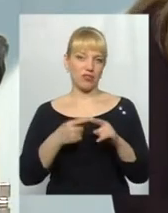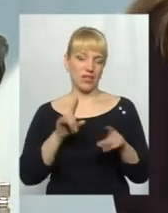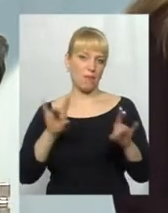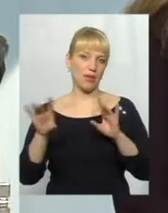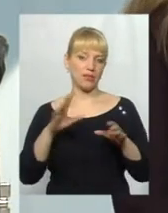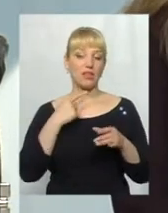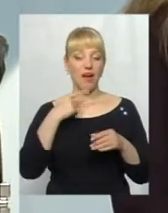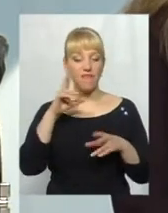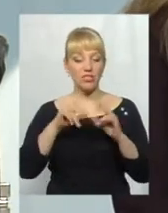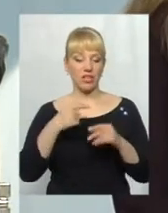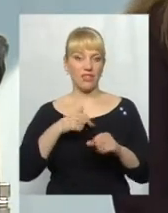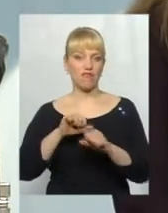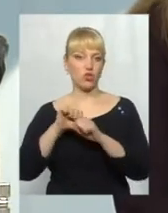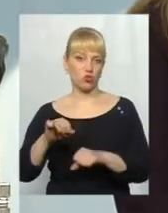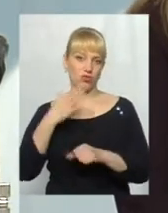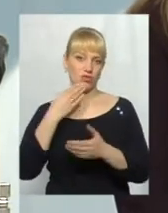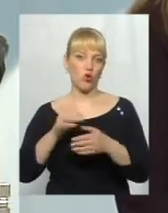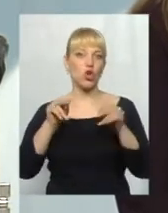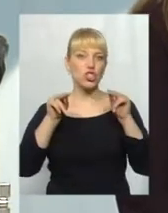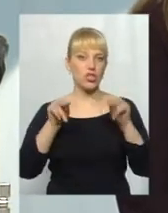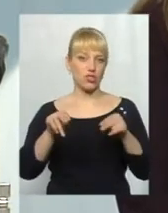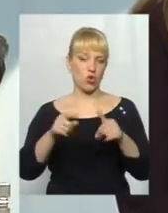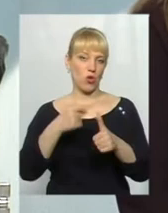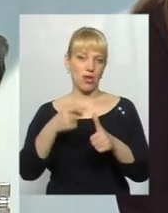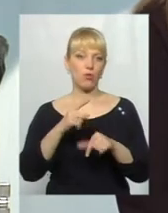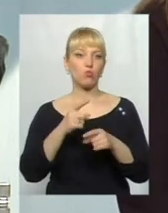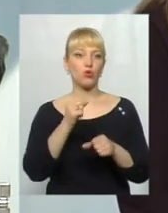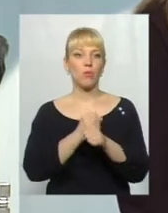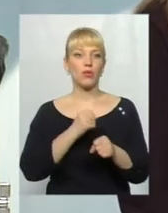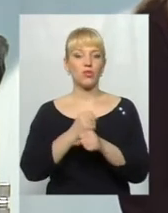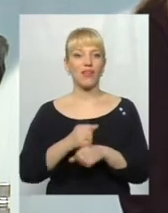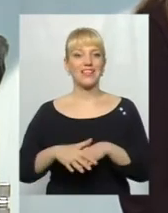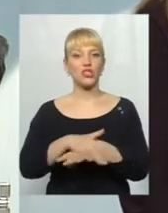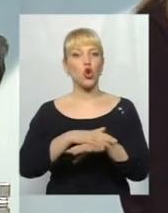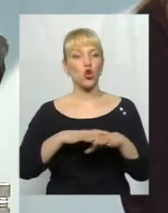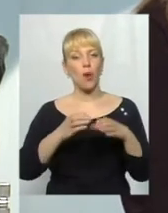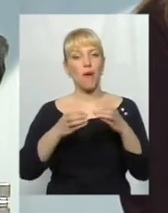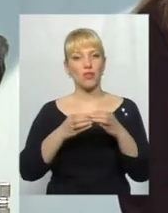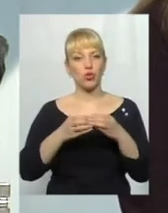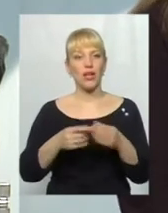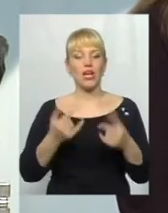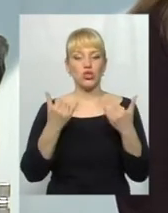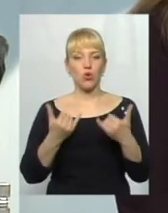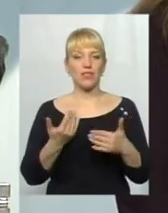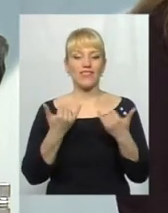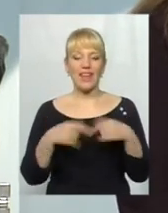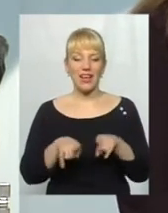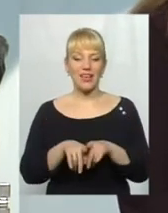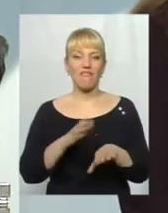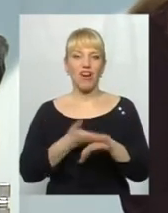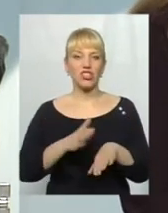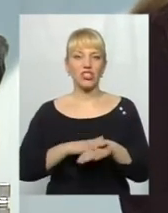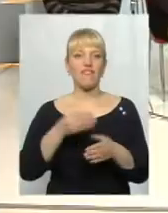відстоювання свого чесного імені, тому що працювати з громадою сьогодні в такий важкий фінансовий